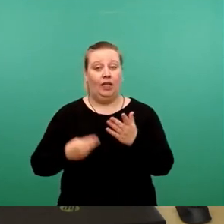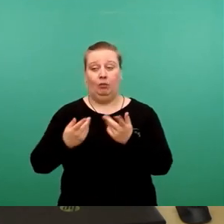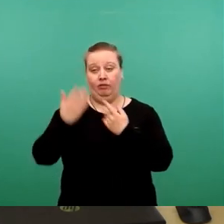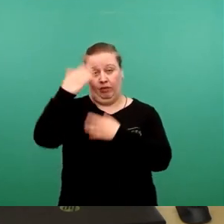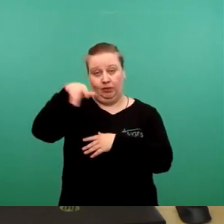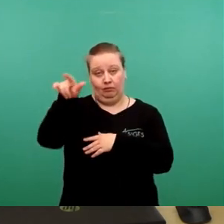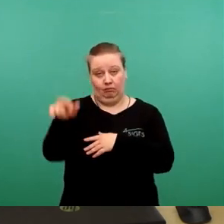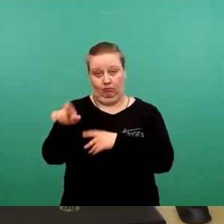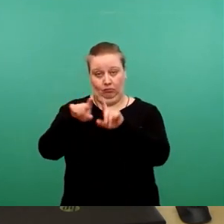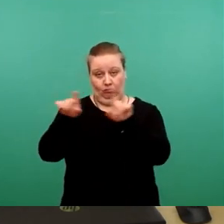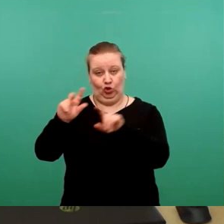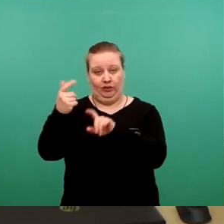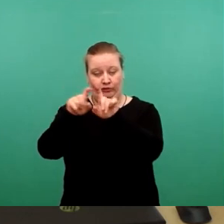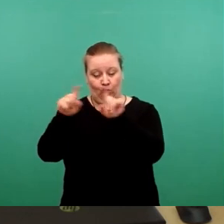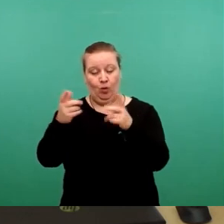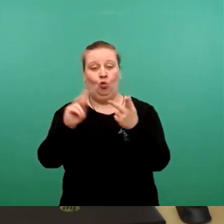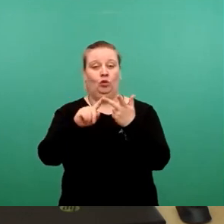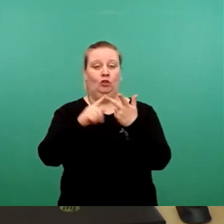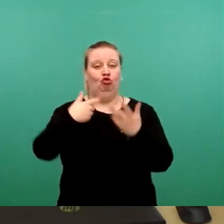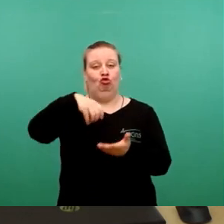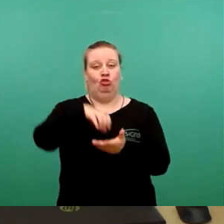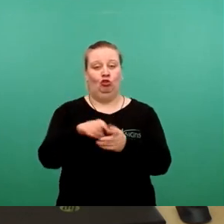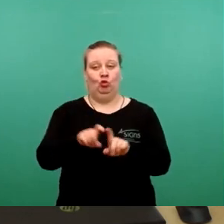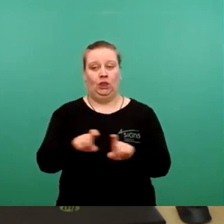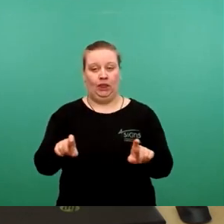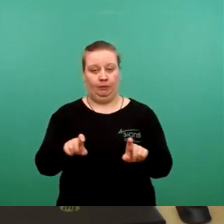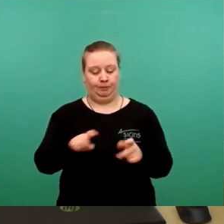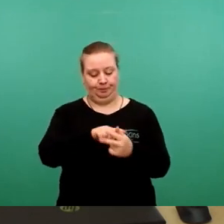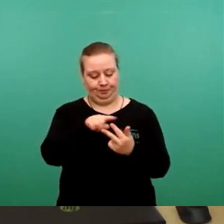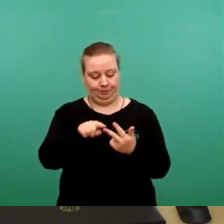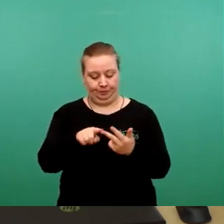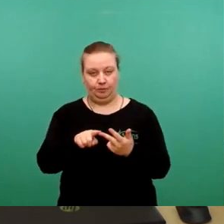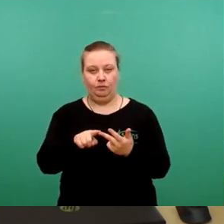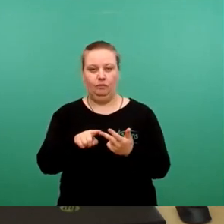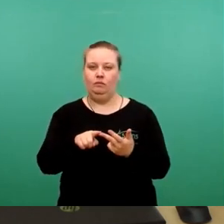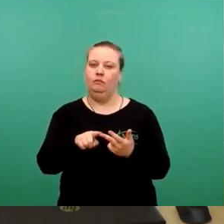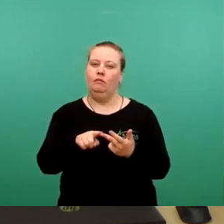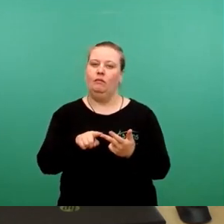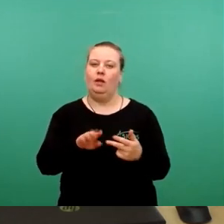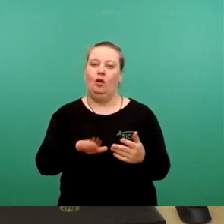auch im städtischen Unternehmen Sorge zu tragen habe, dass